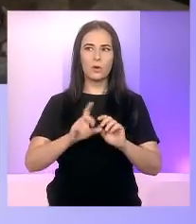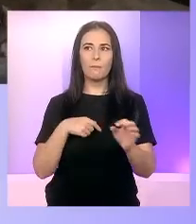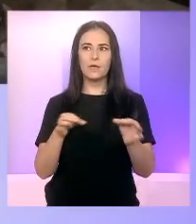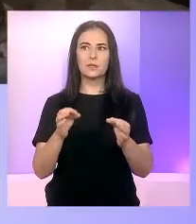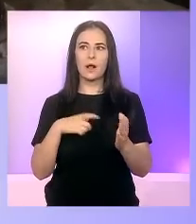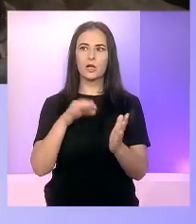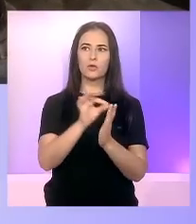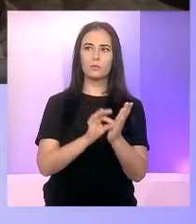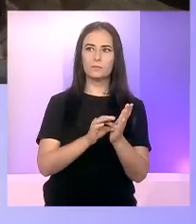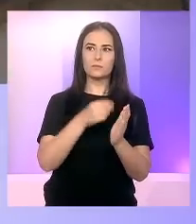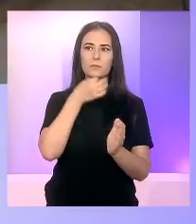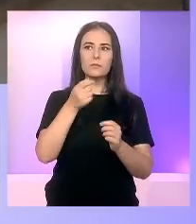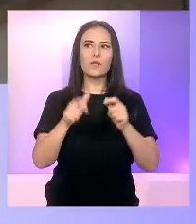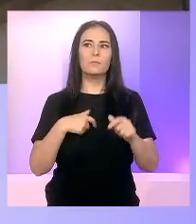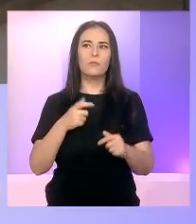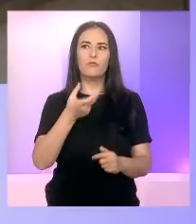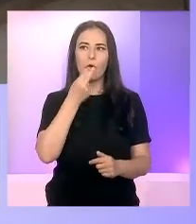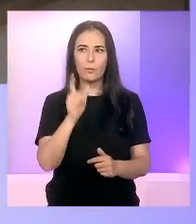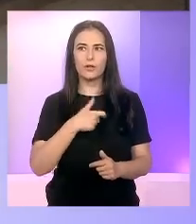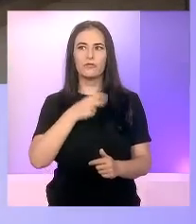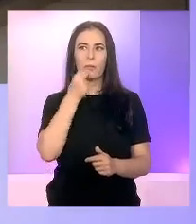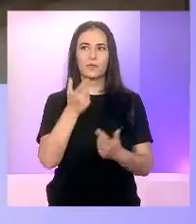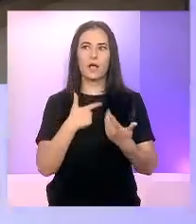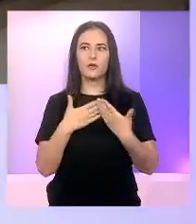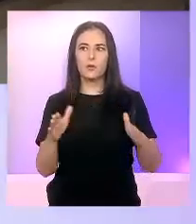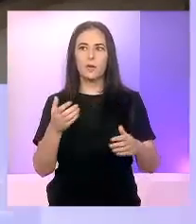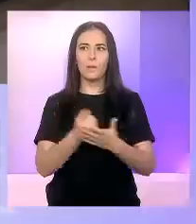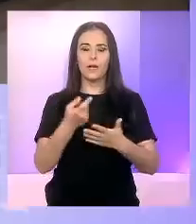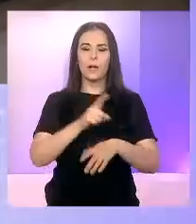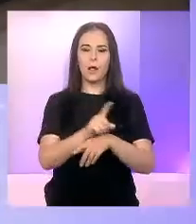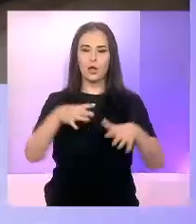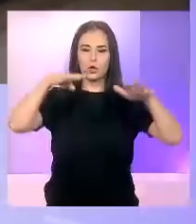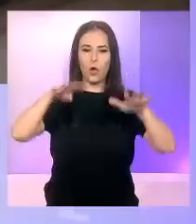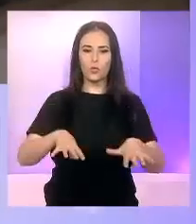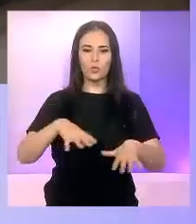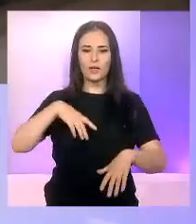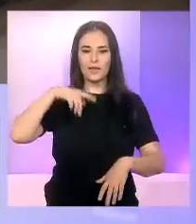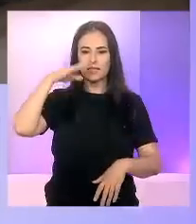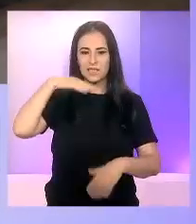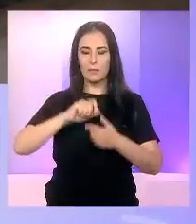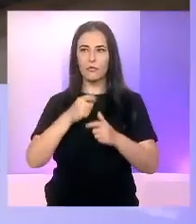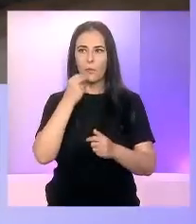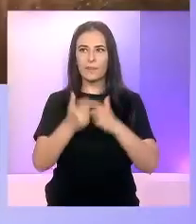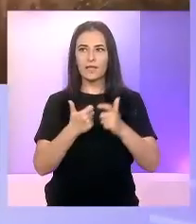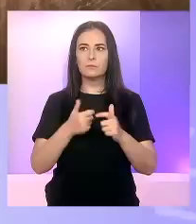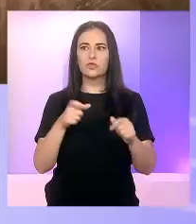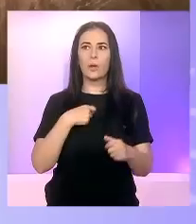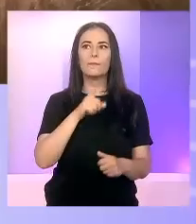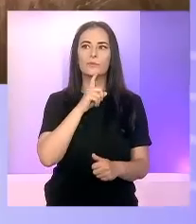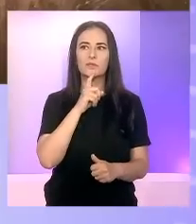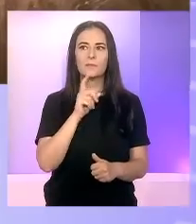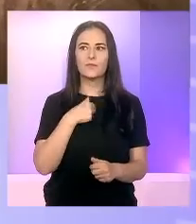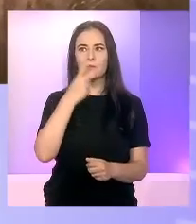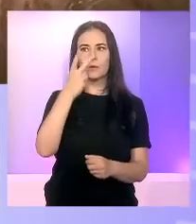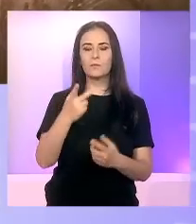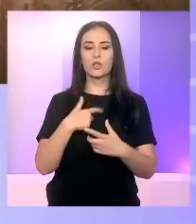acele, să zicem, silo baguri în care se pot păstra și până la 9 luni de zile fără absolut nicio problemă. Nu e nevoie să ne înăpustim acum